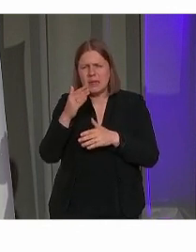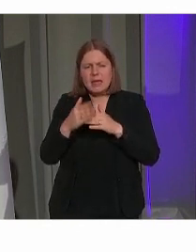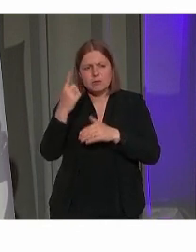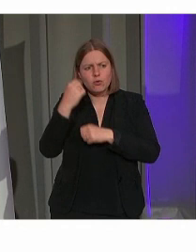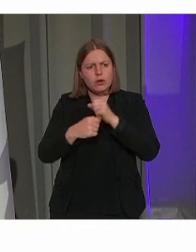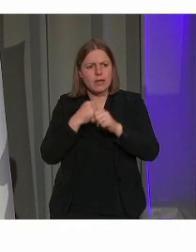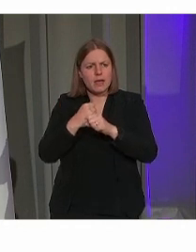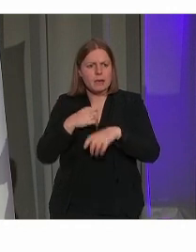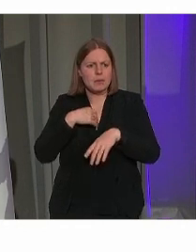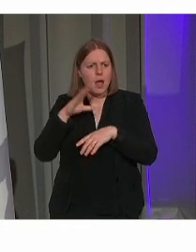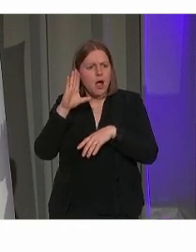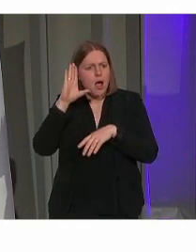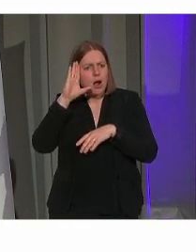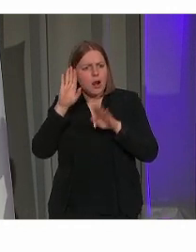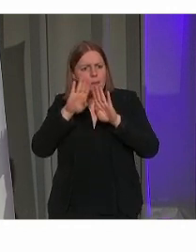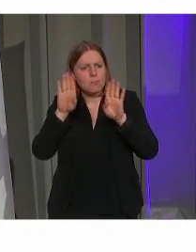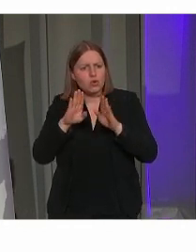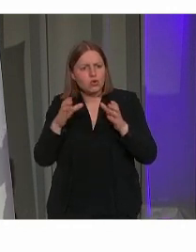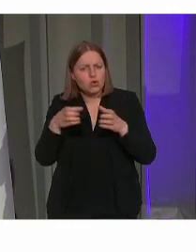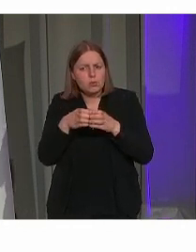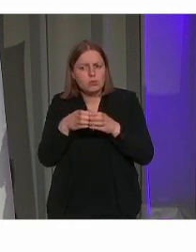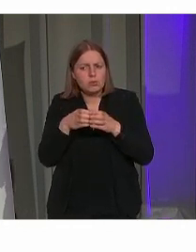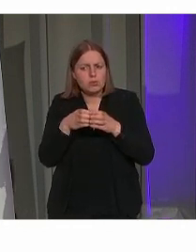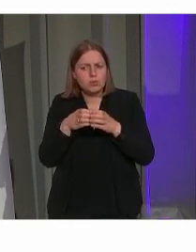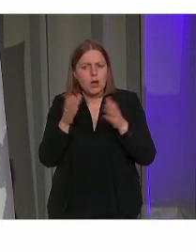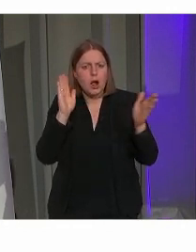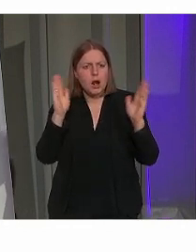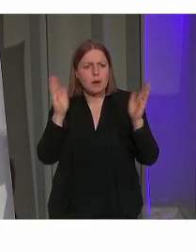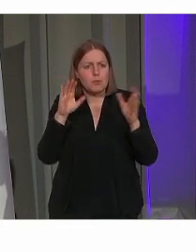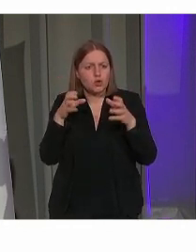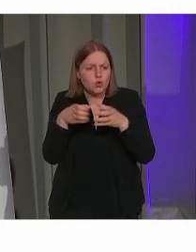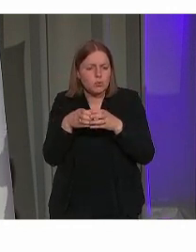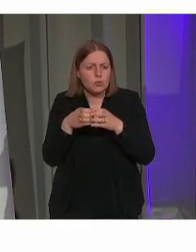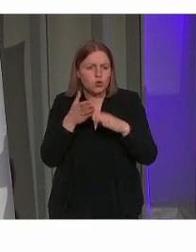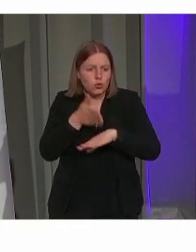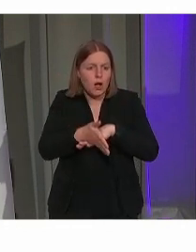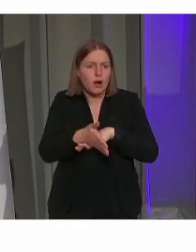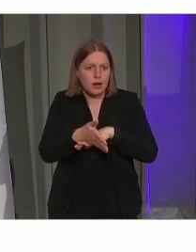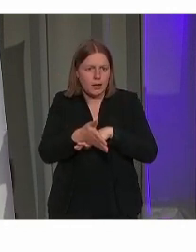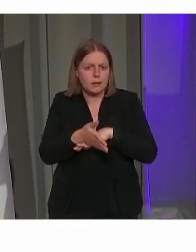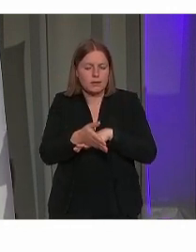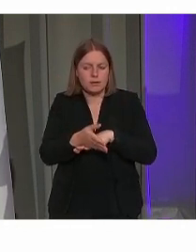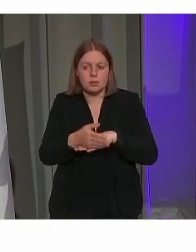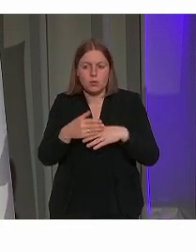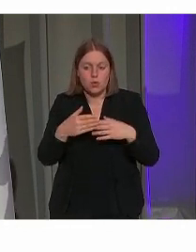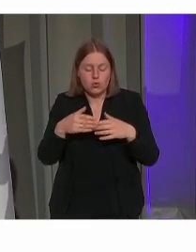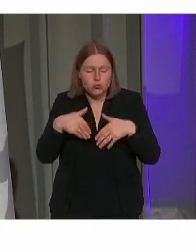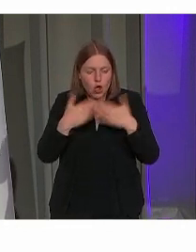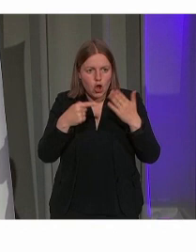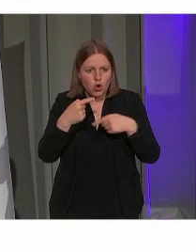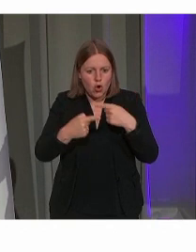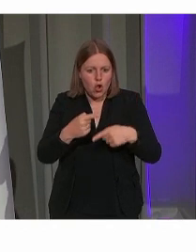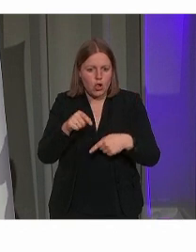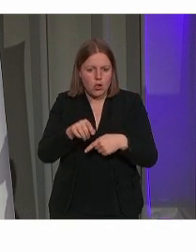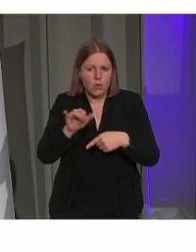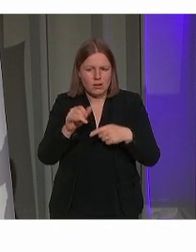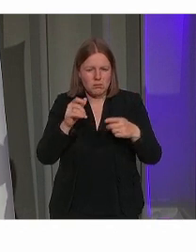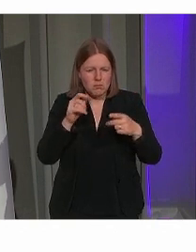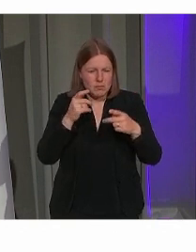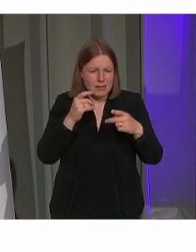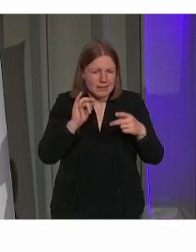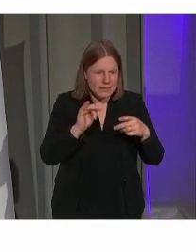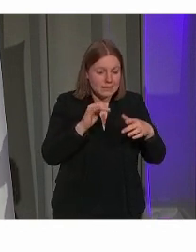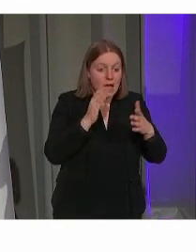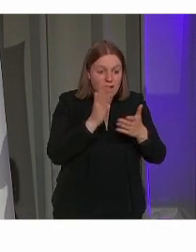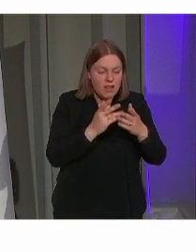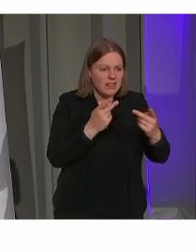klankbordgroep toegankelijkheid opgericht, waarbij de duidelijke rol van die klankbordgroep is om zaken uit te testen.